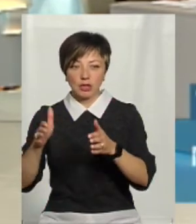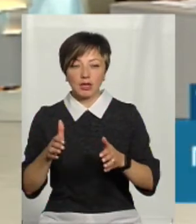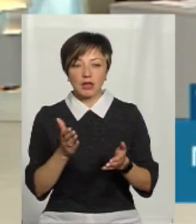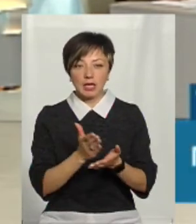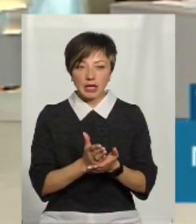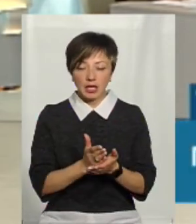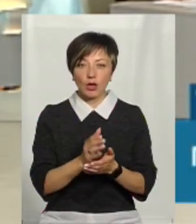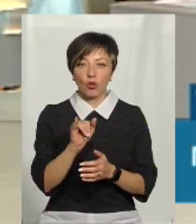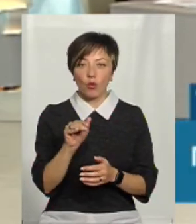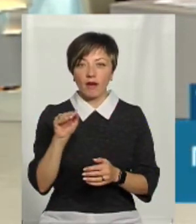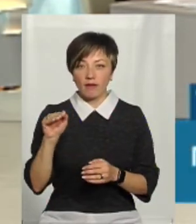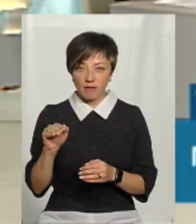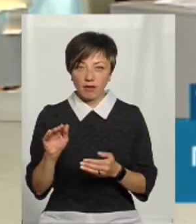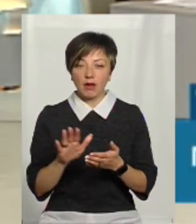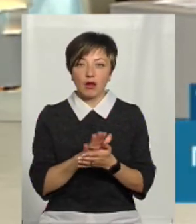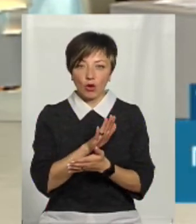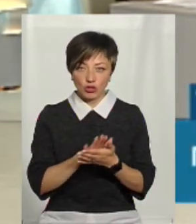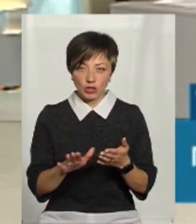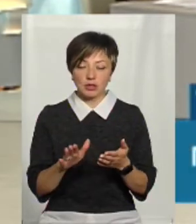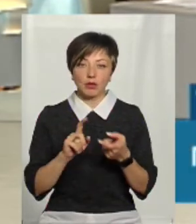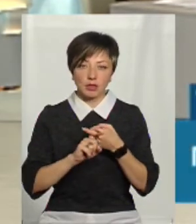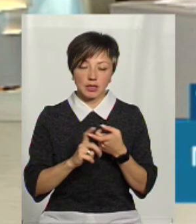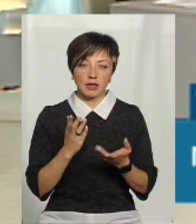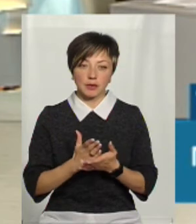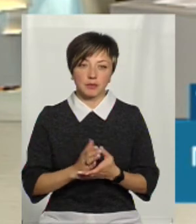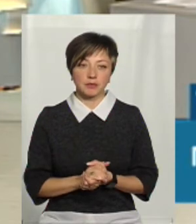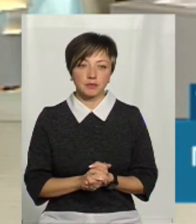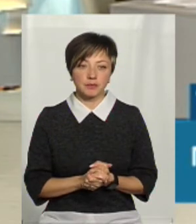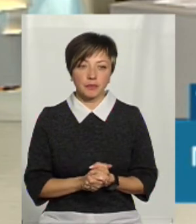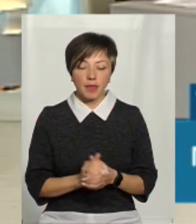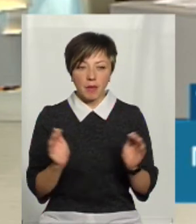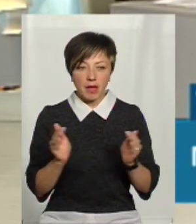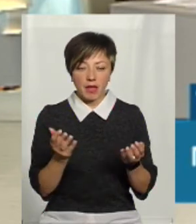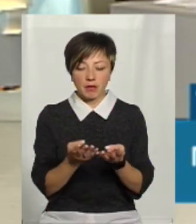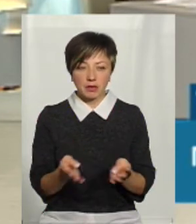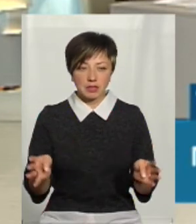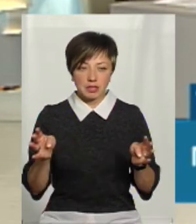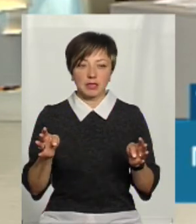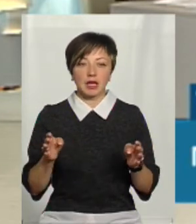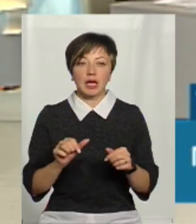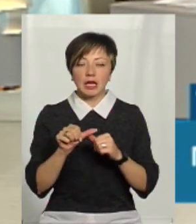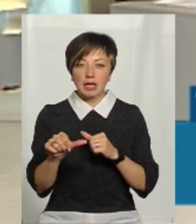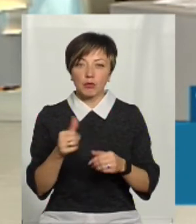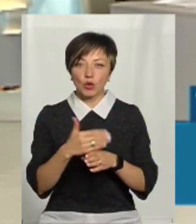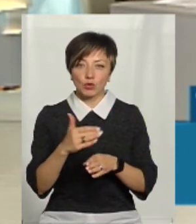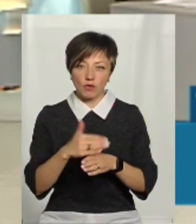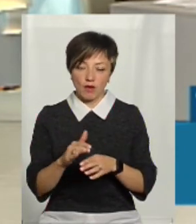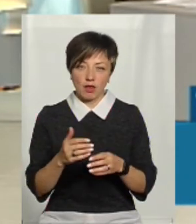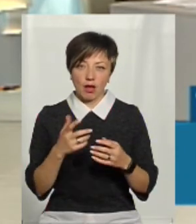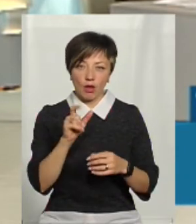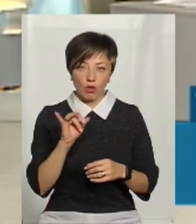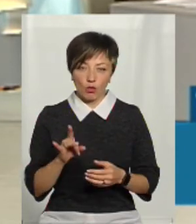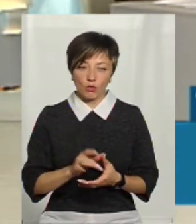Там також є ультрафиолетов, проводиться ультрафиолетов без зараження води. На маленькій. На маленькій теж, крім дозування гіпохоритом натрі.